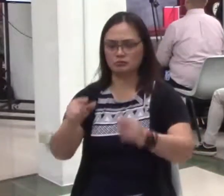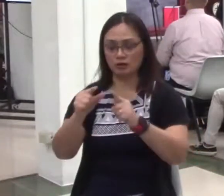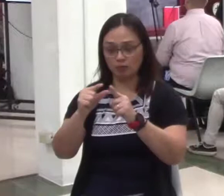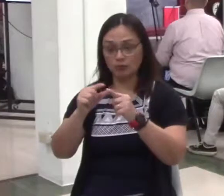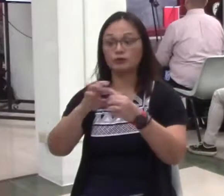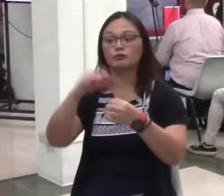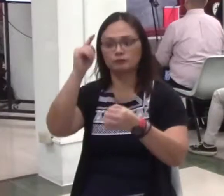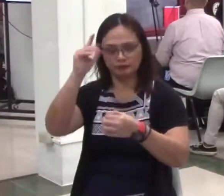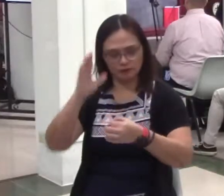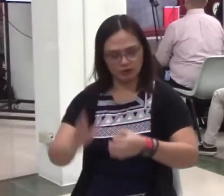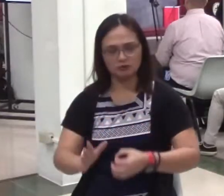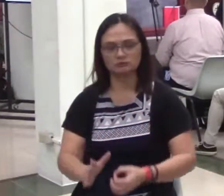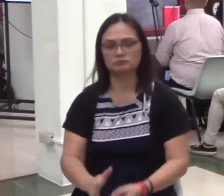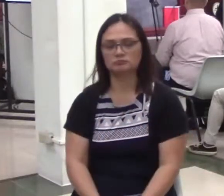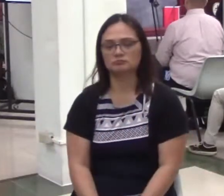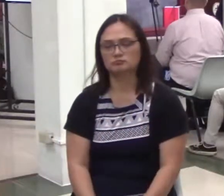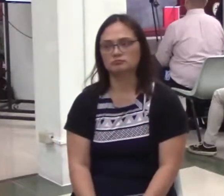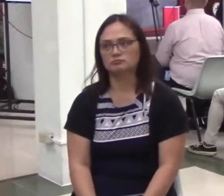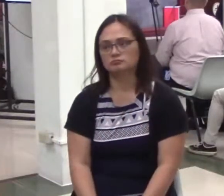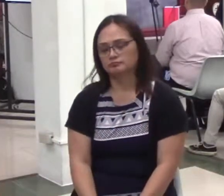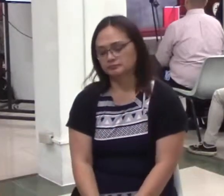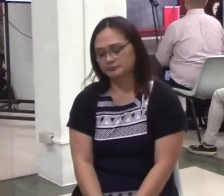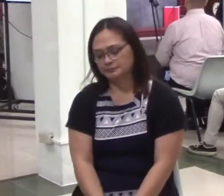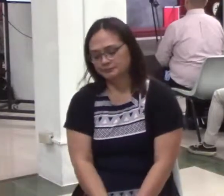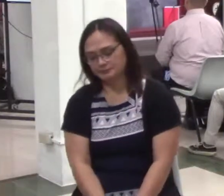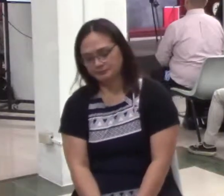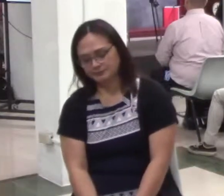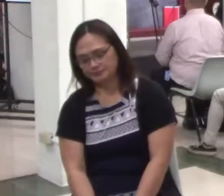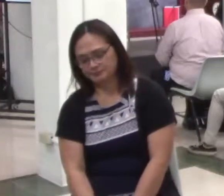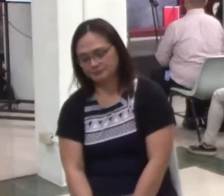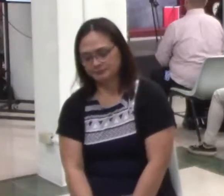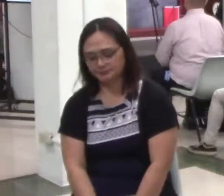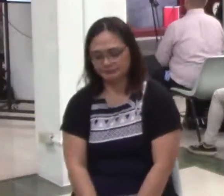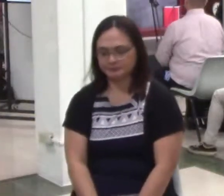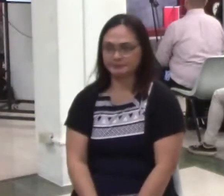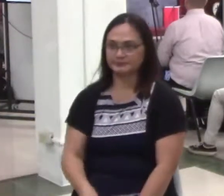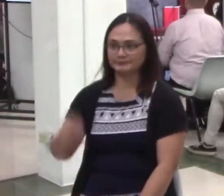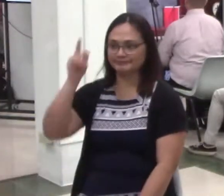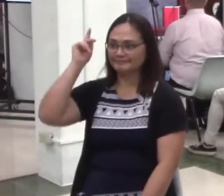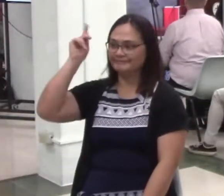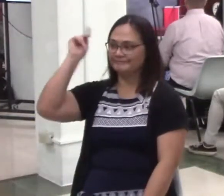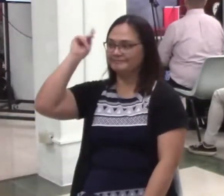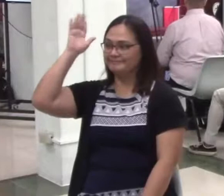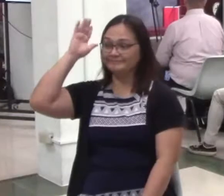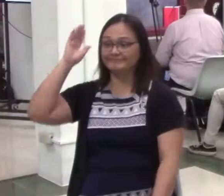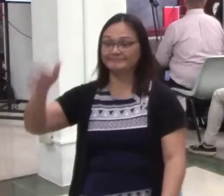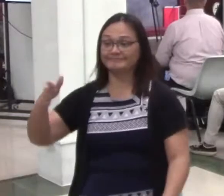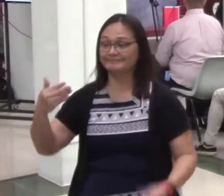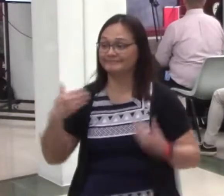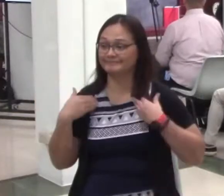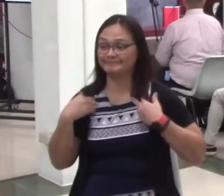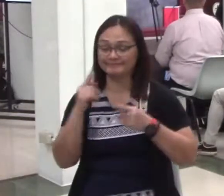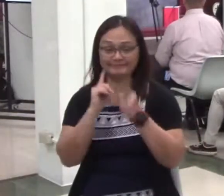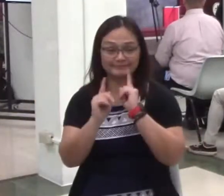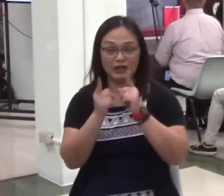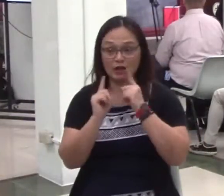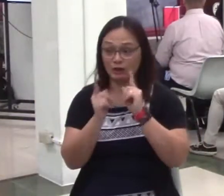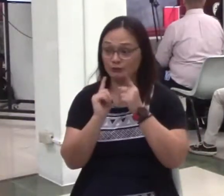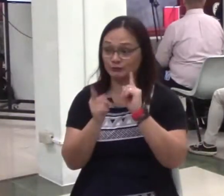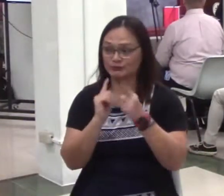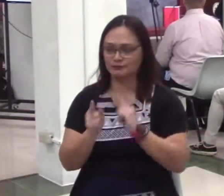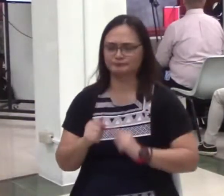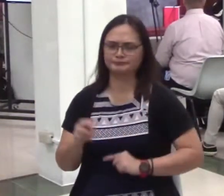Alam niyo, mga kausap ako minsan. Tayong tao, ang palagi natin nasa isip yung ating